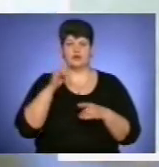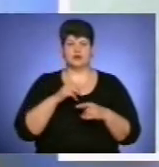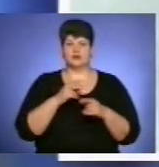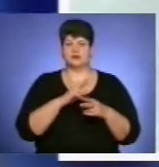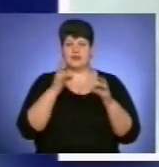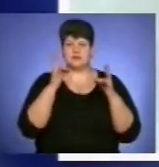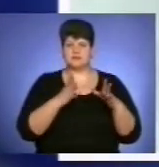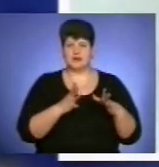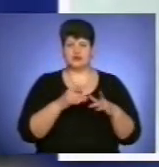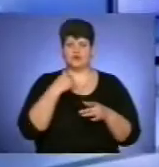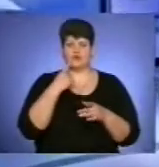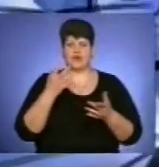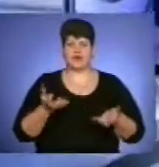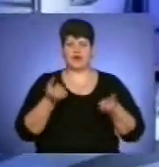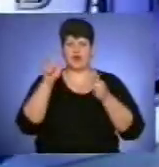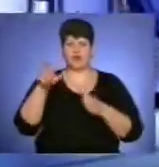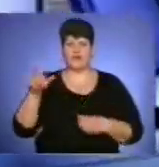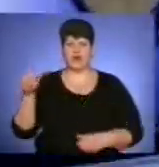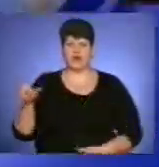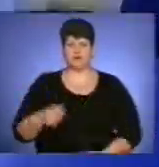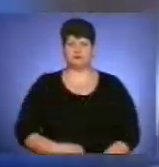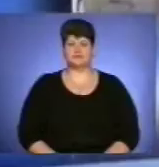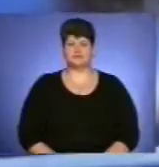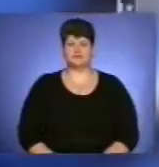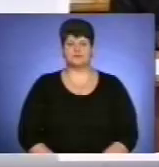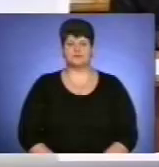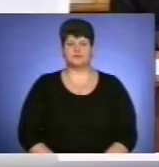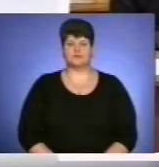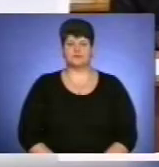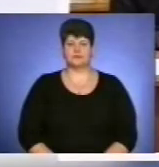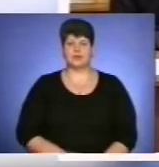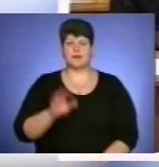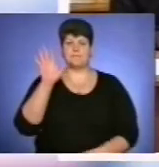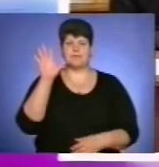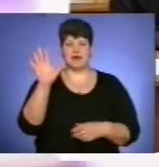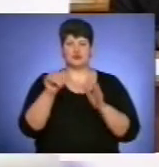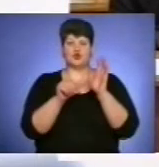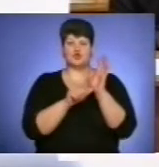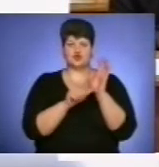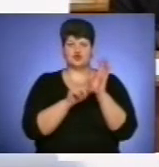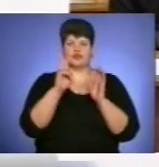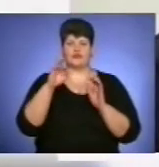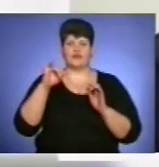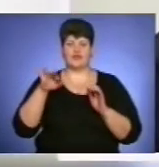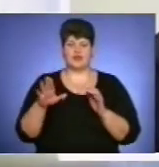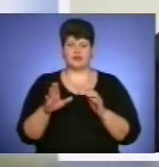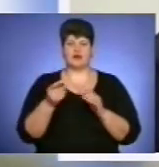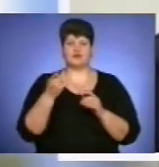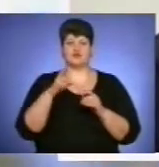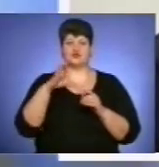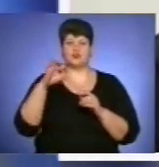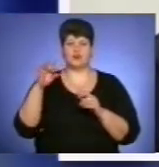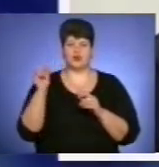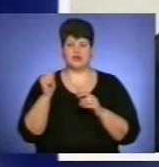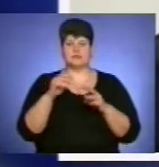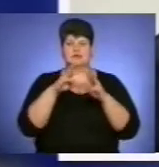застерігають рятувальники. Музика 5-6 квітня в Архікатедральному соборі непорочного зачаття